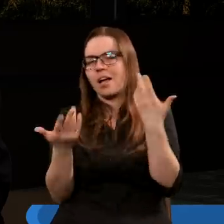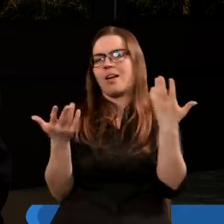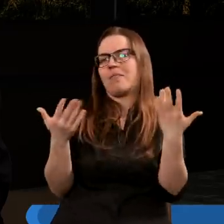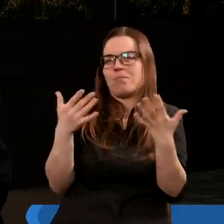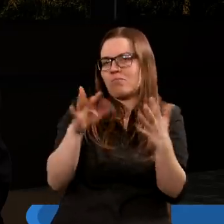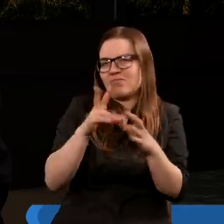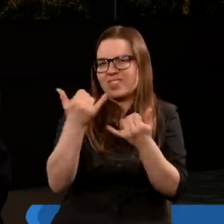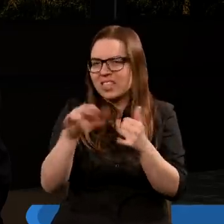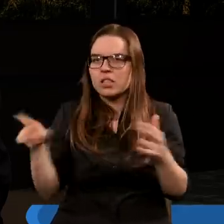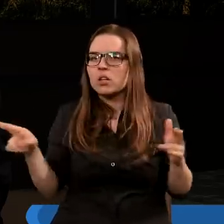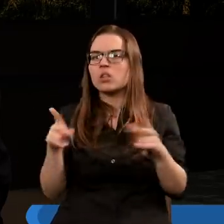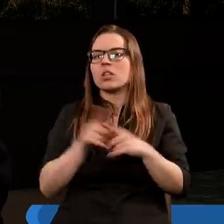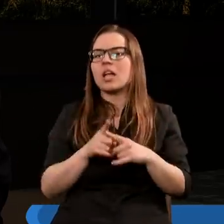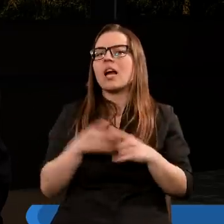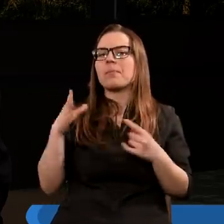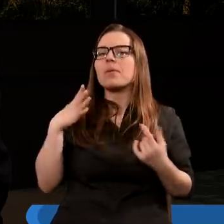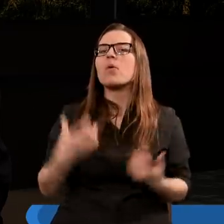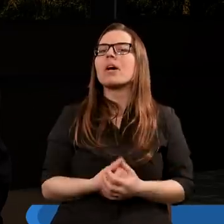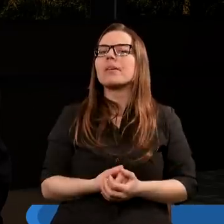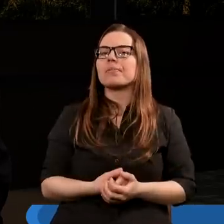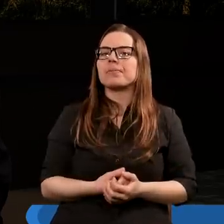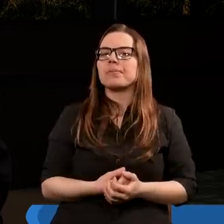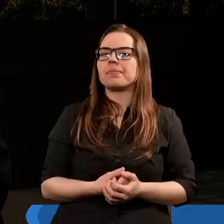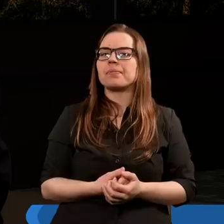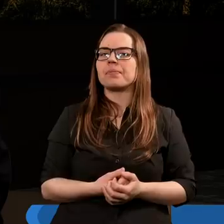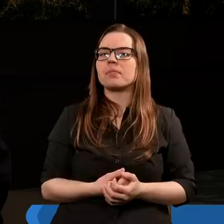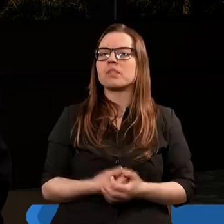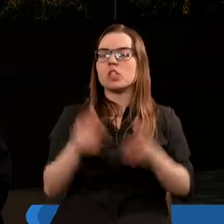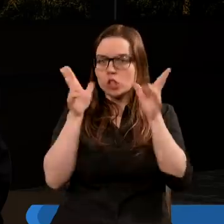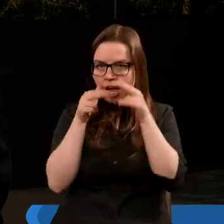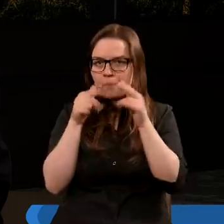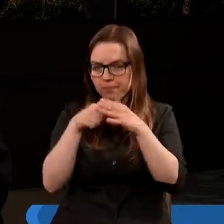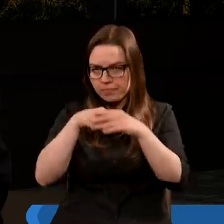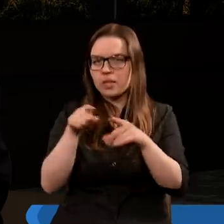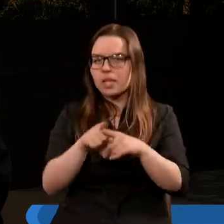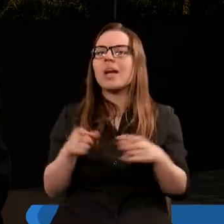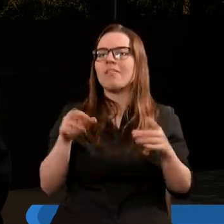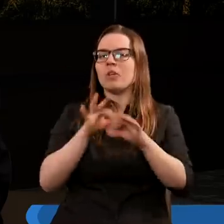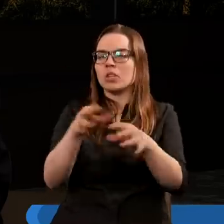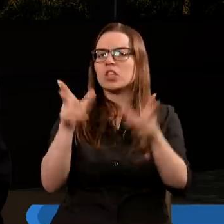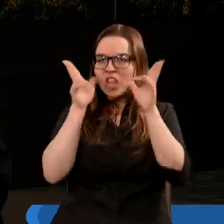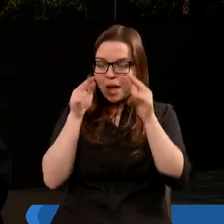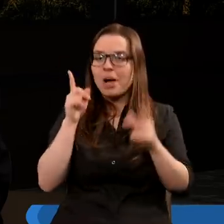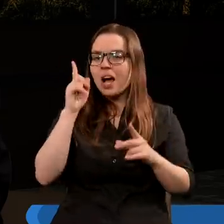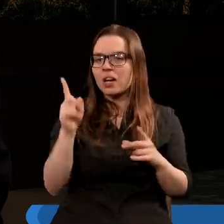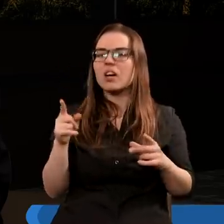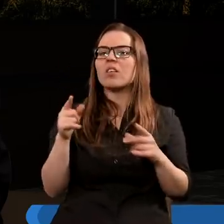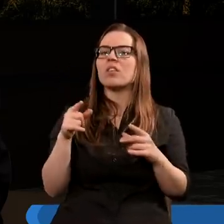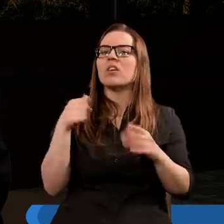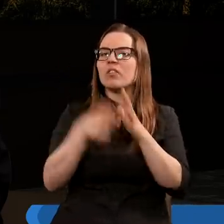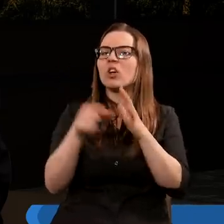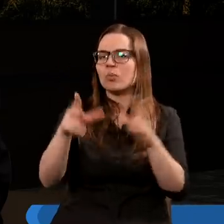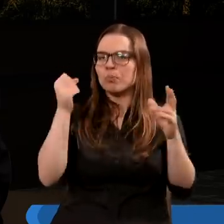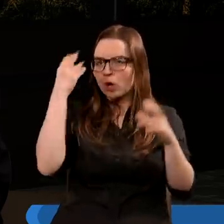wąż też był przemienian i żaby, sprowadzenie żab. Natomiast w momencie, w którym